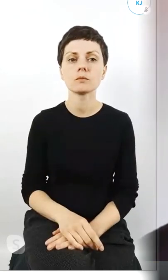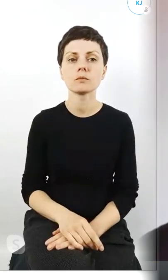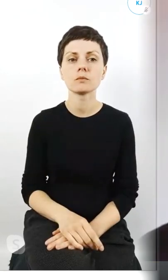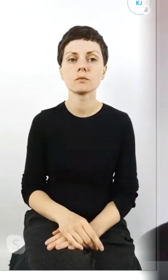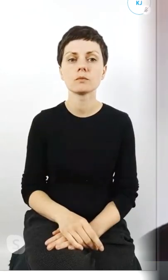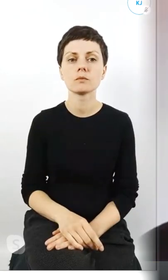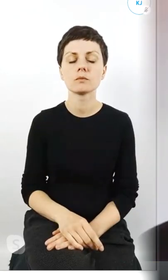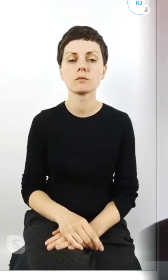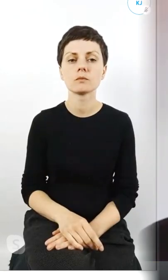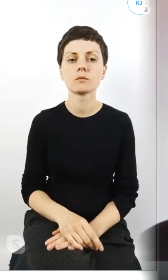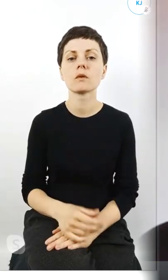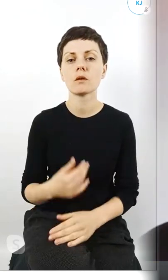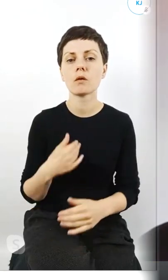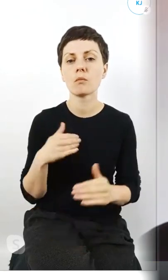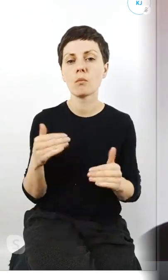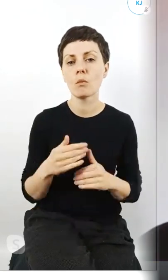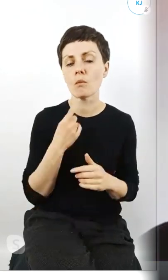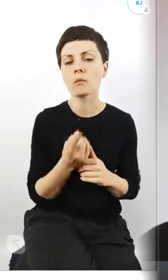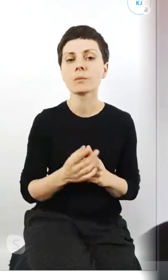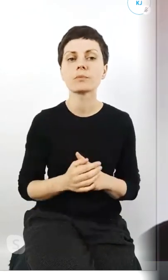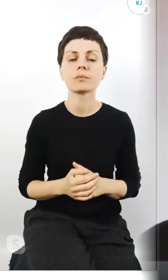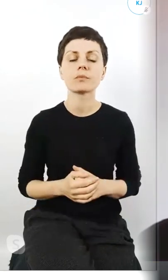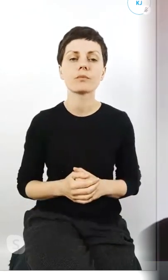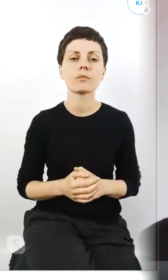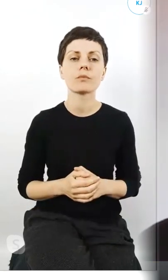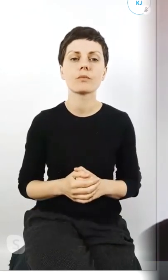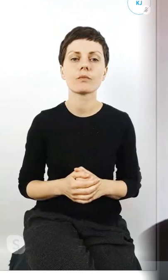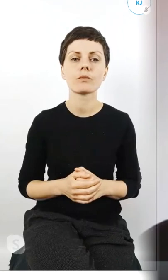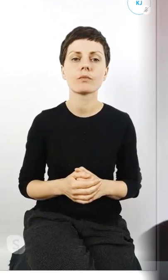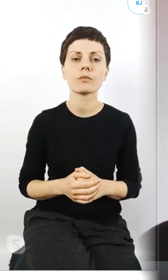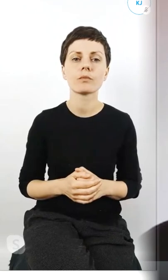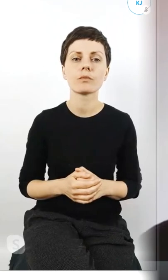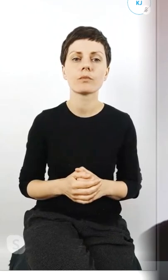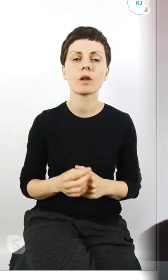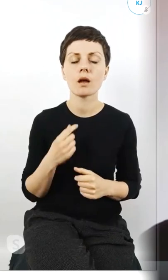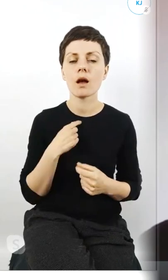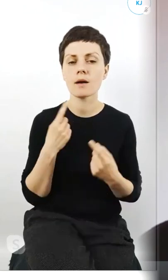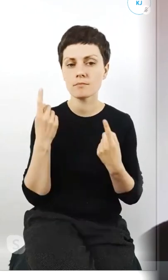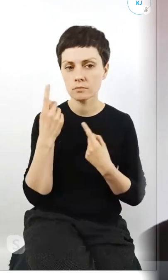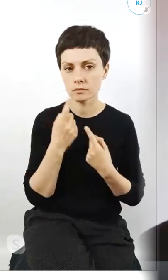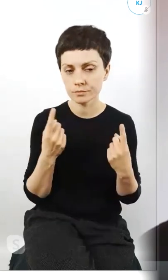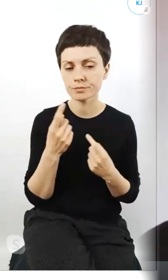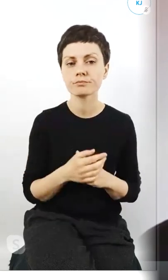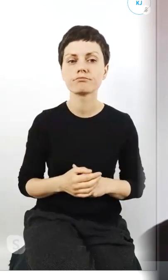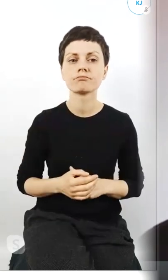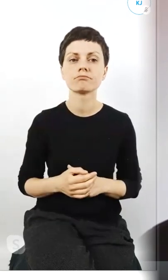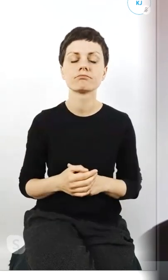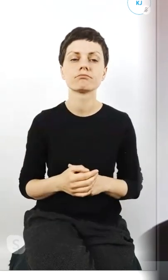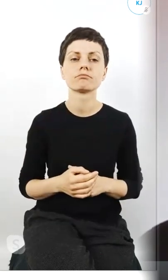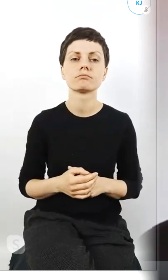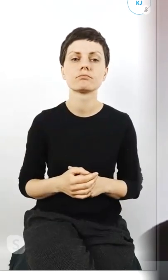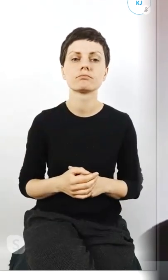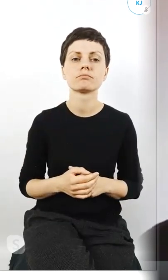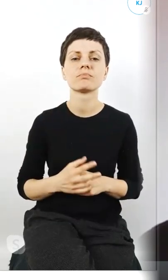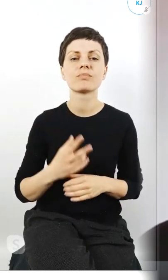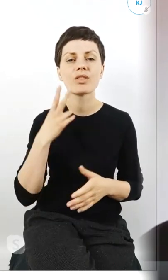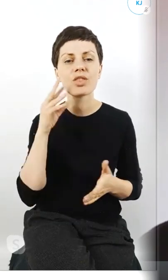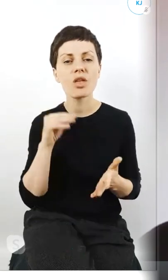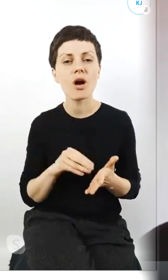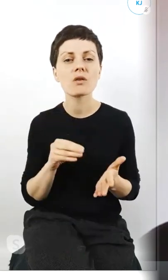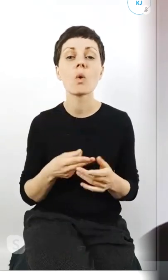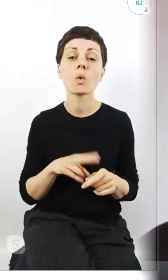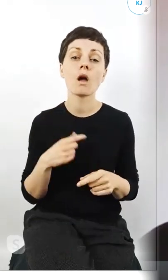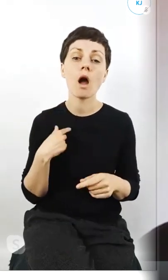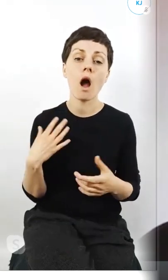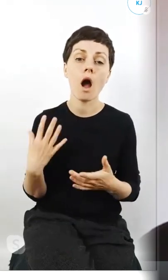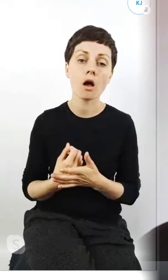mógłbym się wypowiedzieć na ten temat i myślę, że jakby doświadczeniem które zdobyłem